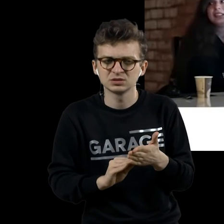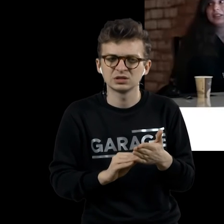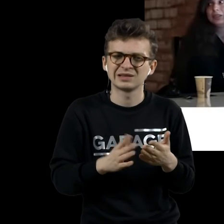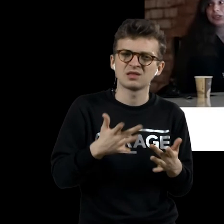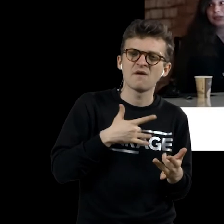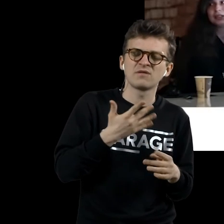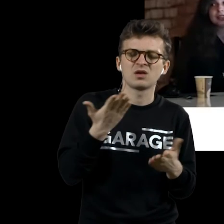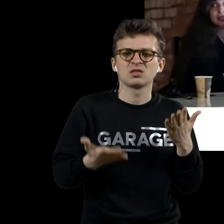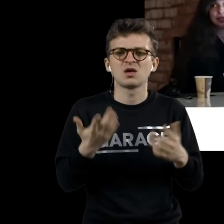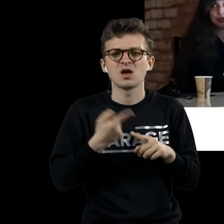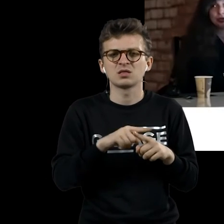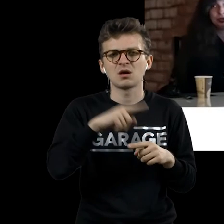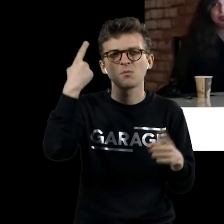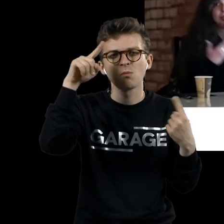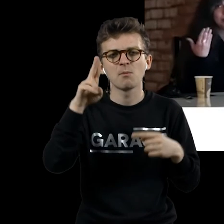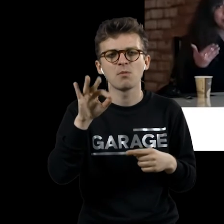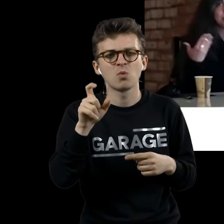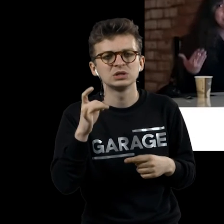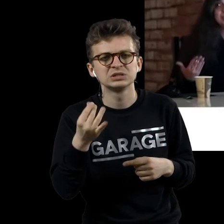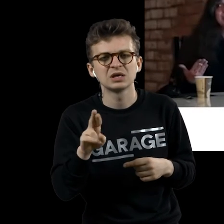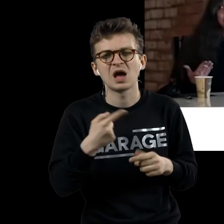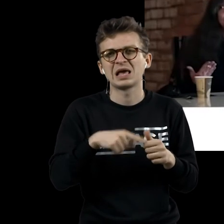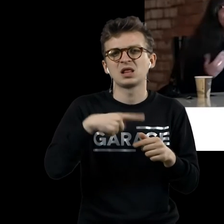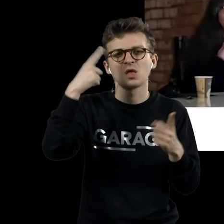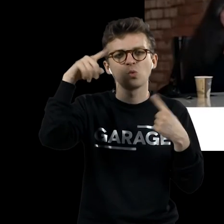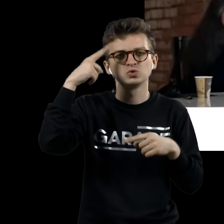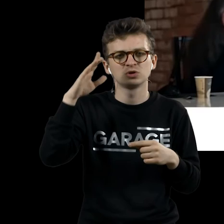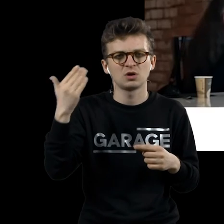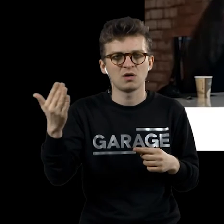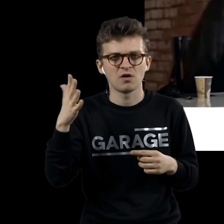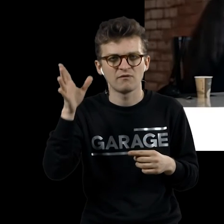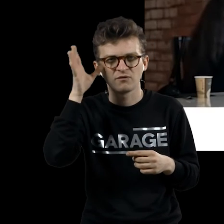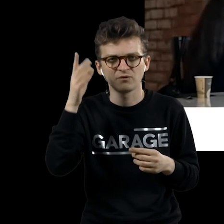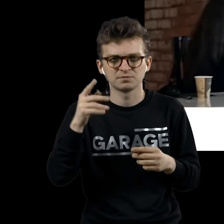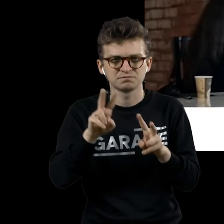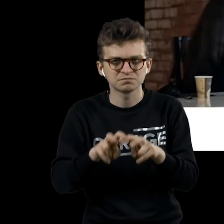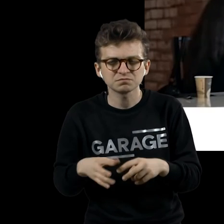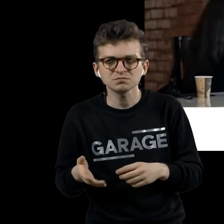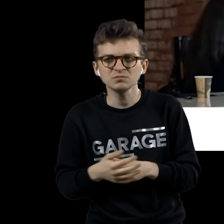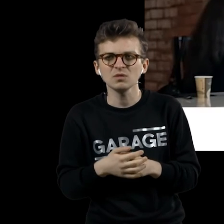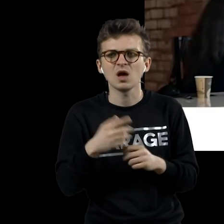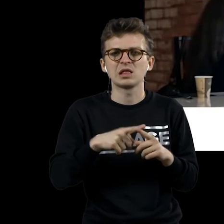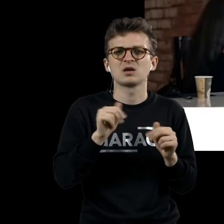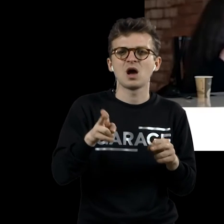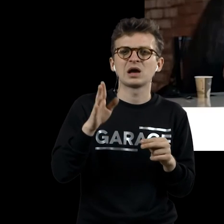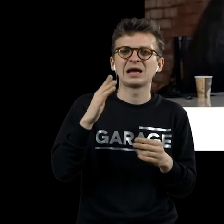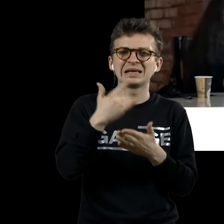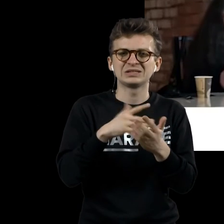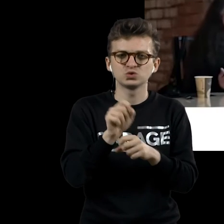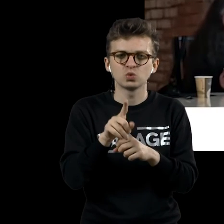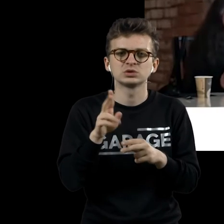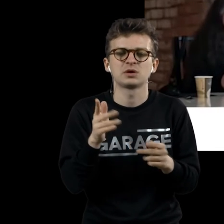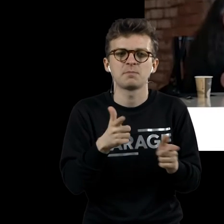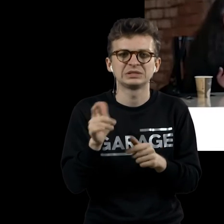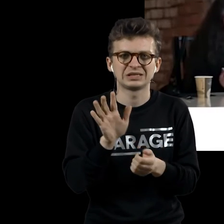поэзией или научной фантастикой, чем, собственно говоря, действительно объяснениями, что это такое, и инструкциями по изготовлению. И